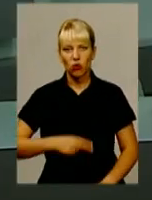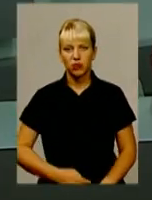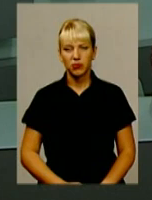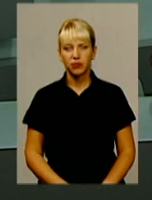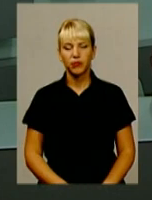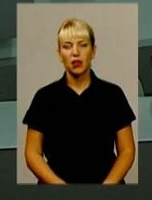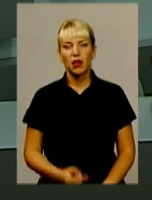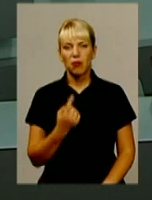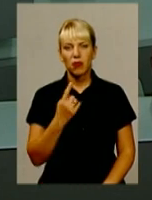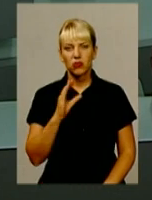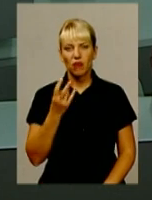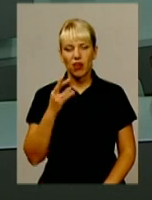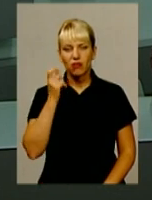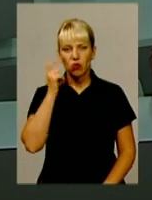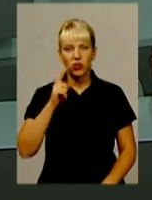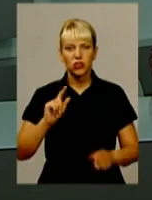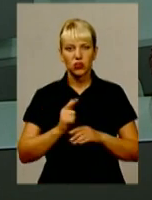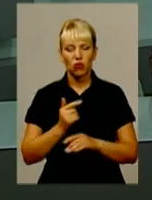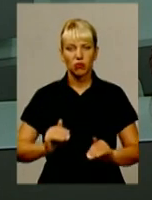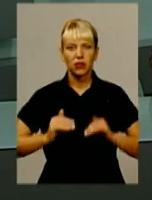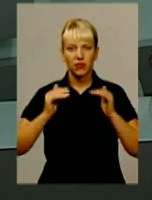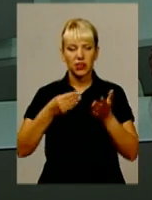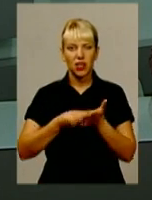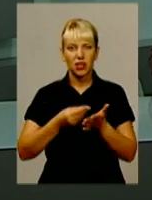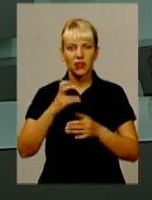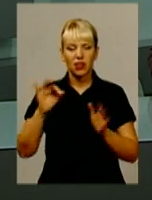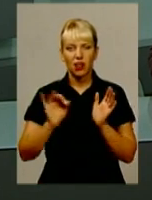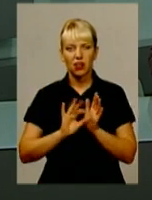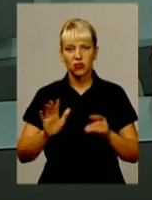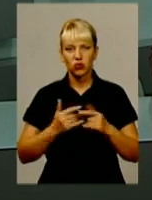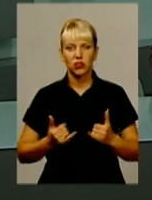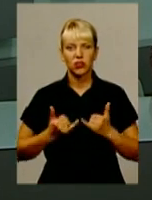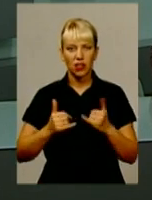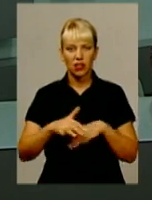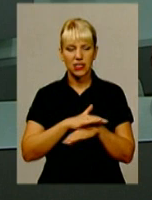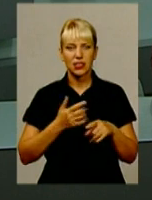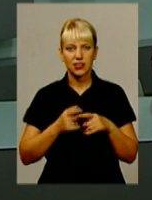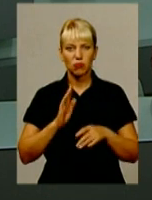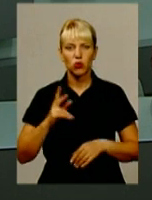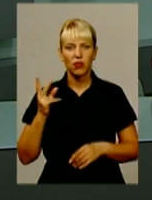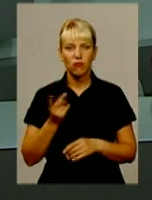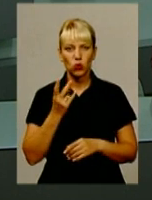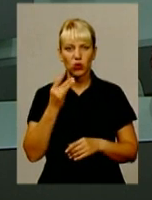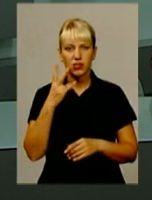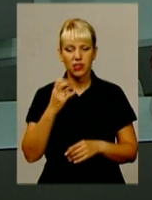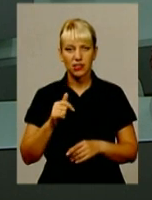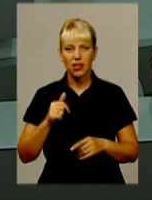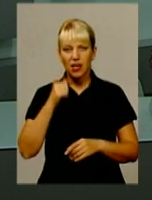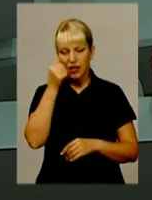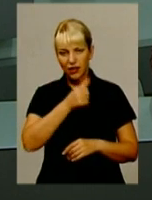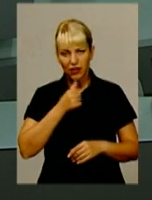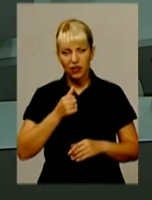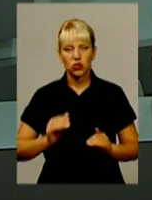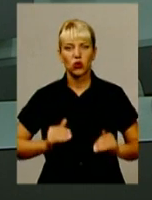Із 1 вересня в Україні знову підвищать тарифи на електроенергію для населення. Це буде вже друге за рік зростання вартості